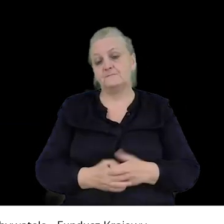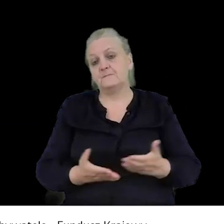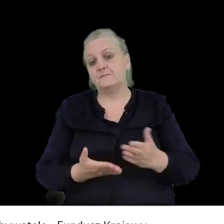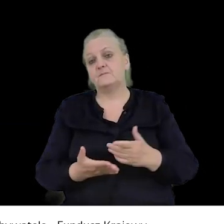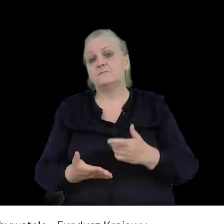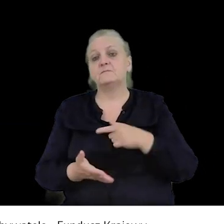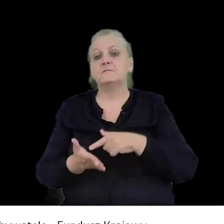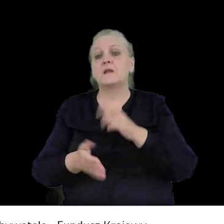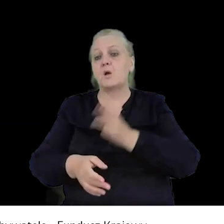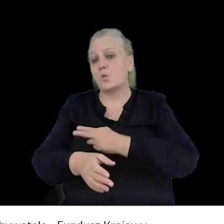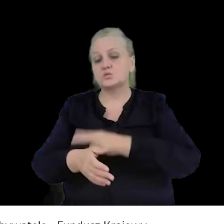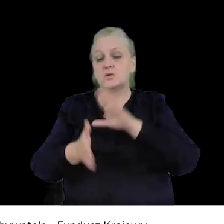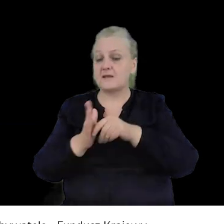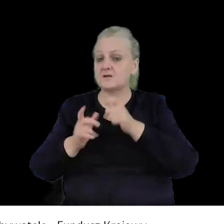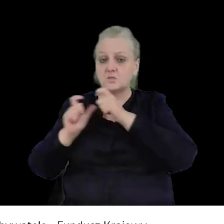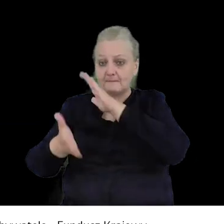do urzędu miasta,